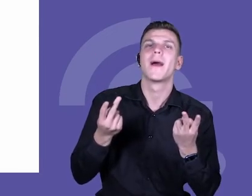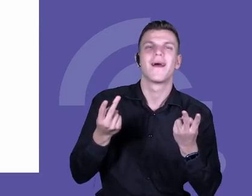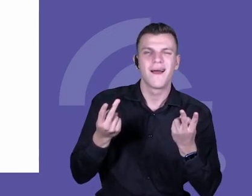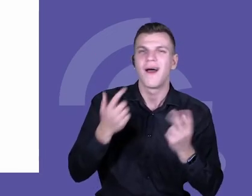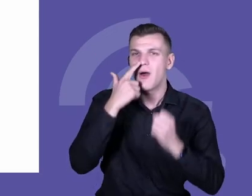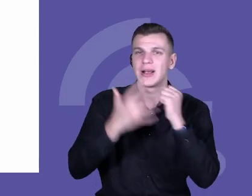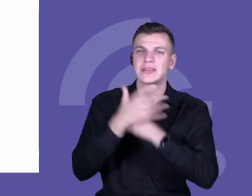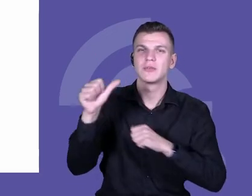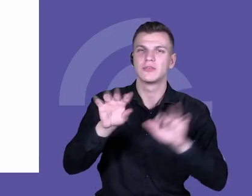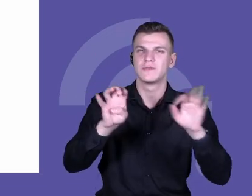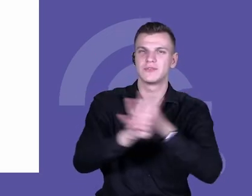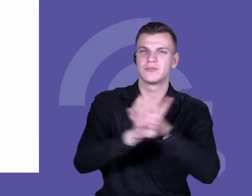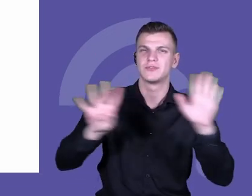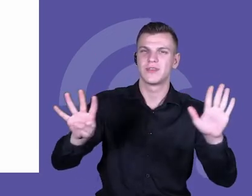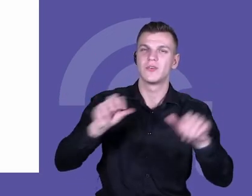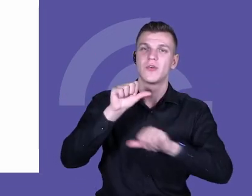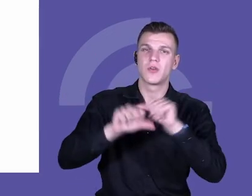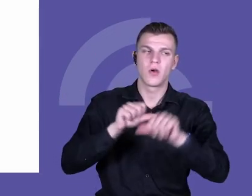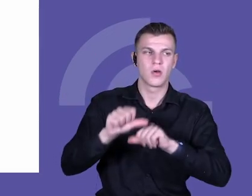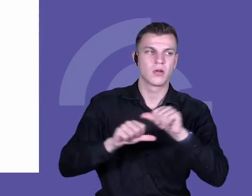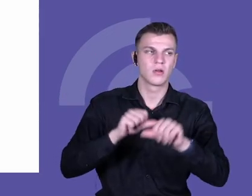1999 roku